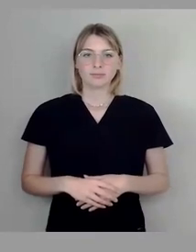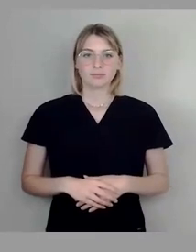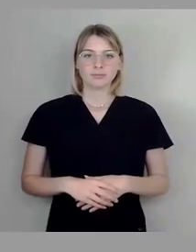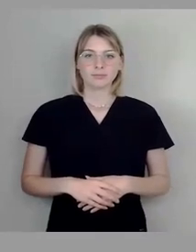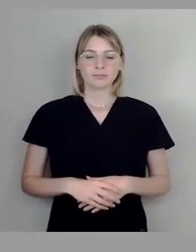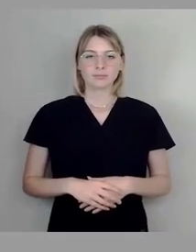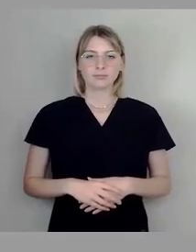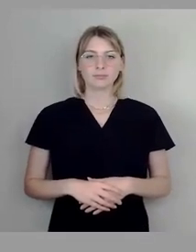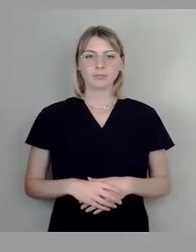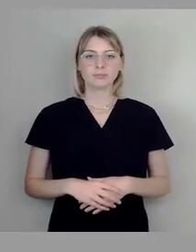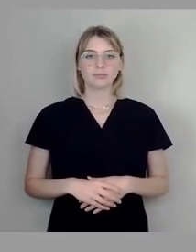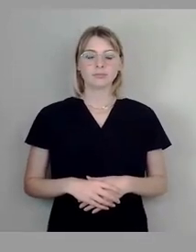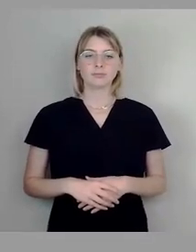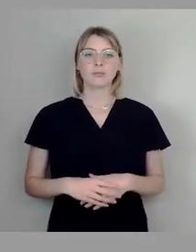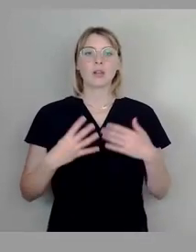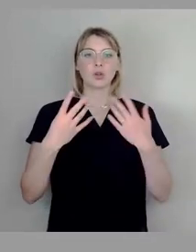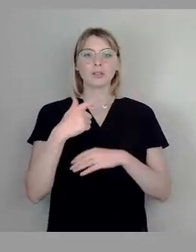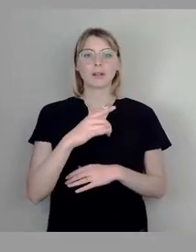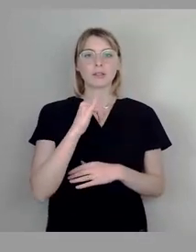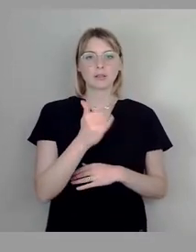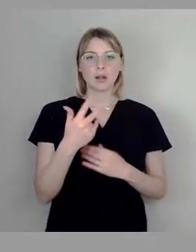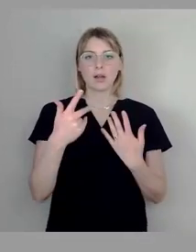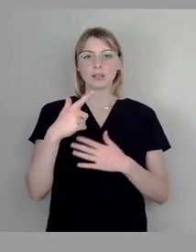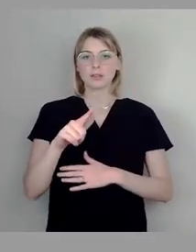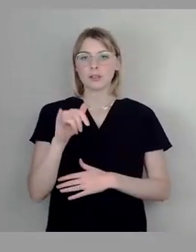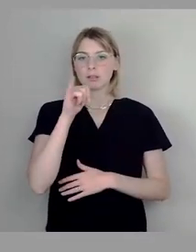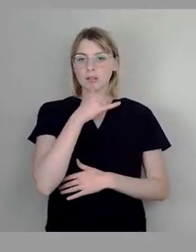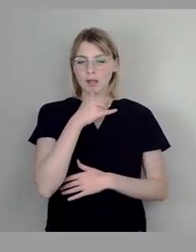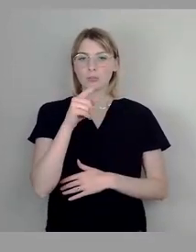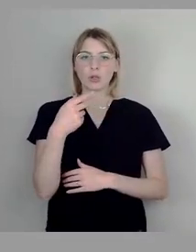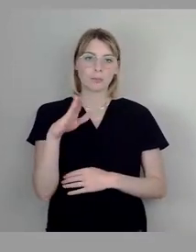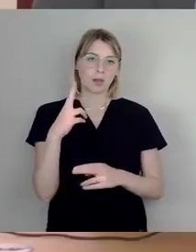Der hätte jetzt mit 29, 28, nein, eine Mehrheit bekommen. Vielen Dank. Vielen Dank.